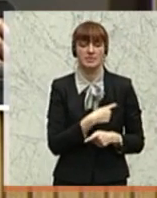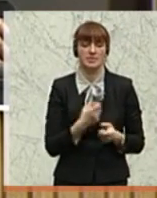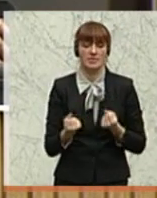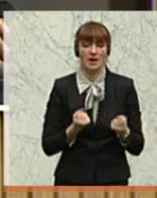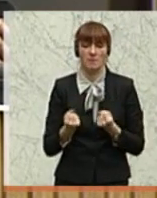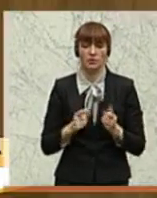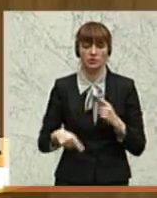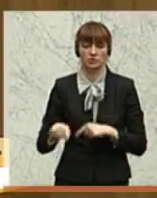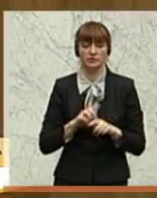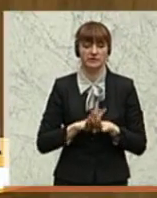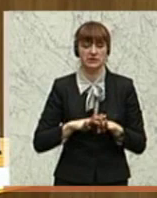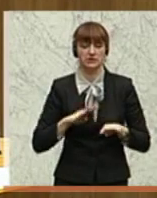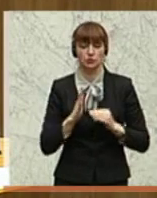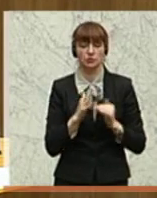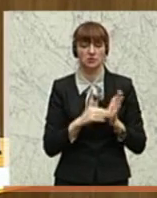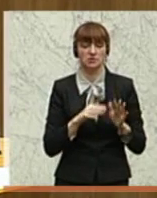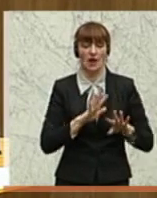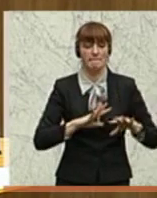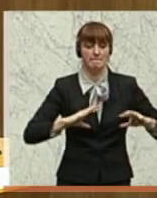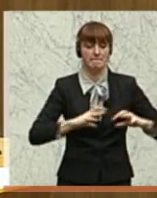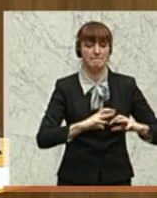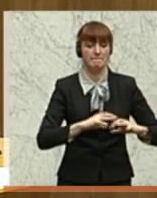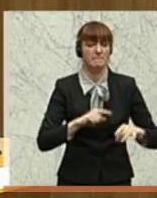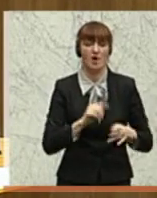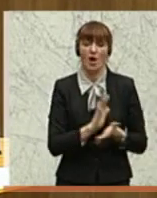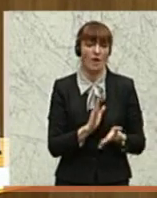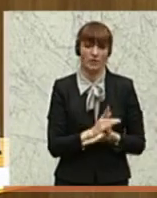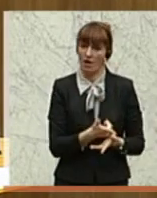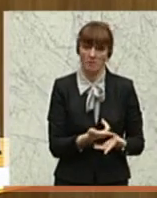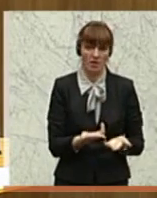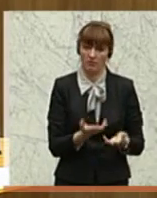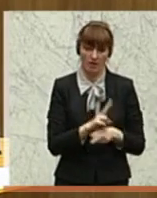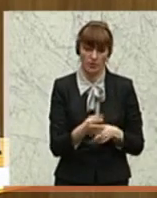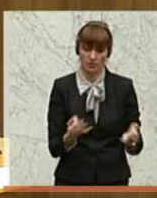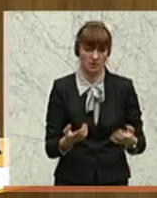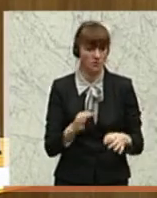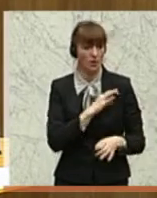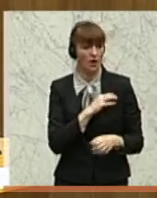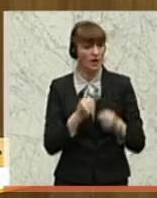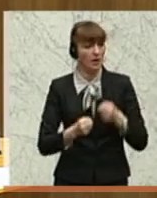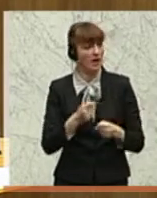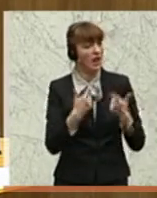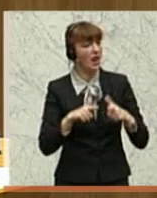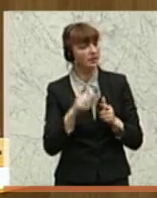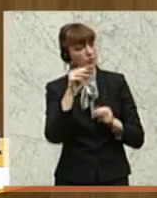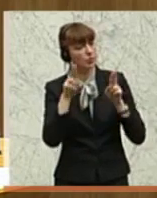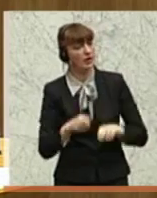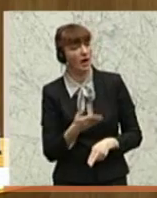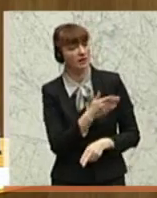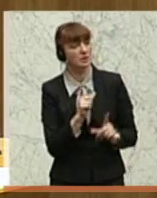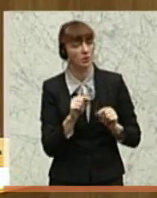das seiner eigentlichen Aufgabe nicht mehr gerecht wird. Und Kollege Mayer, der Landesschulrat ist bitte eine